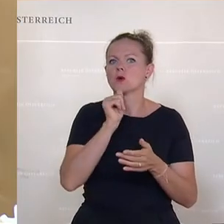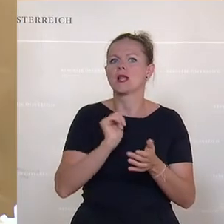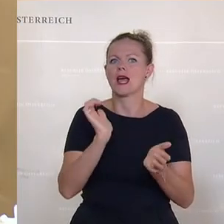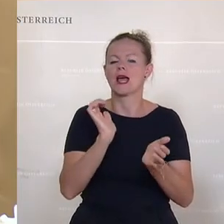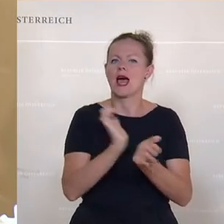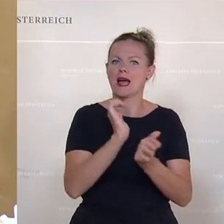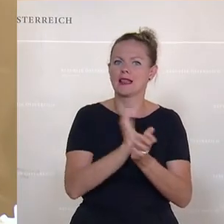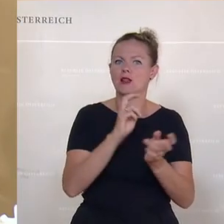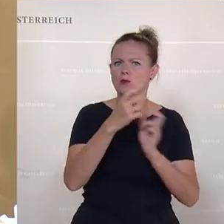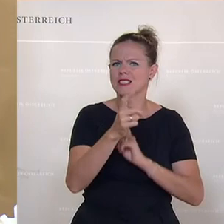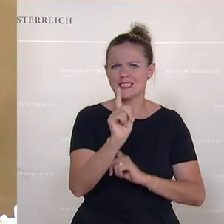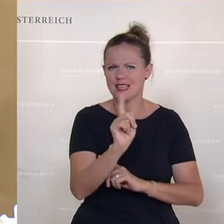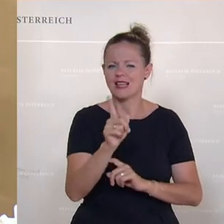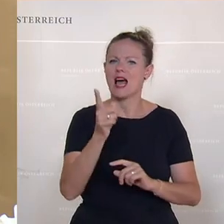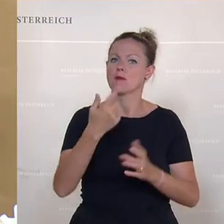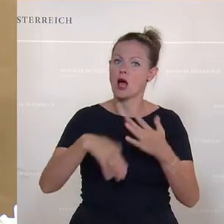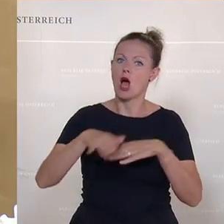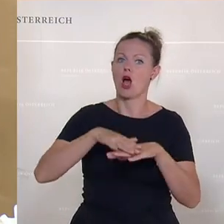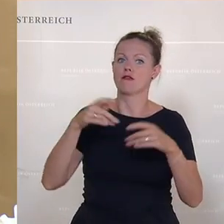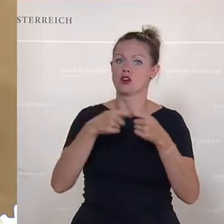umso spannender, vor allem, wenn sich dadurch noch ein Zinsvorteil ergibt.